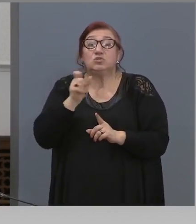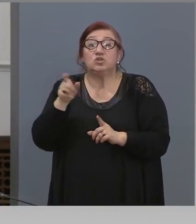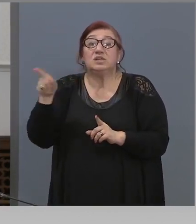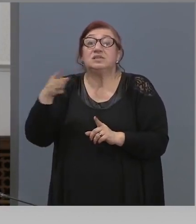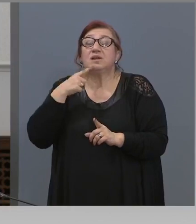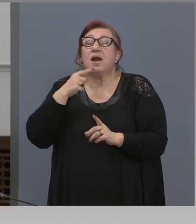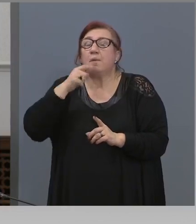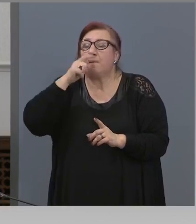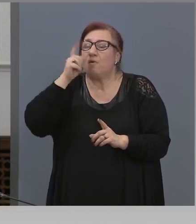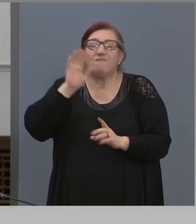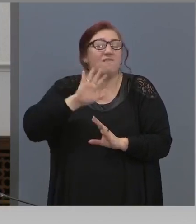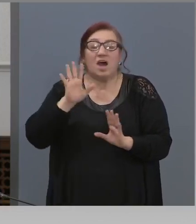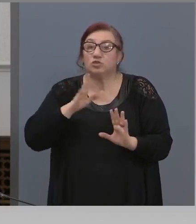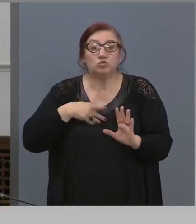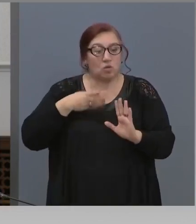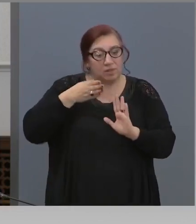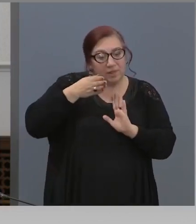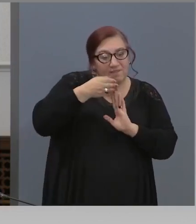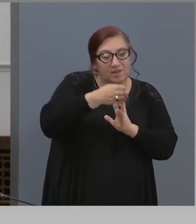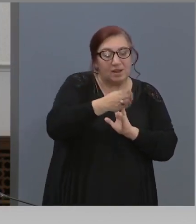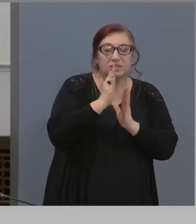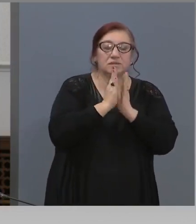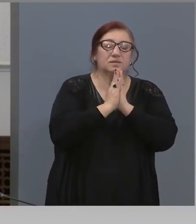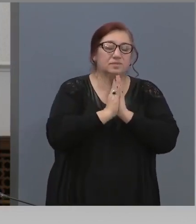тях ще е по-пагубно от това да се заразат.